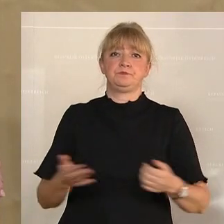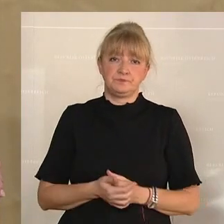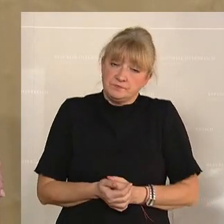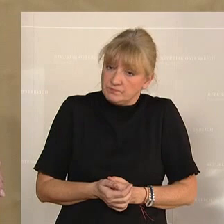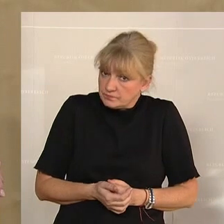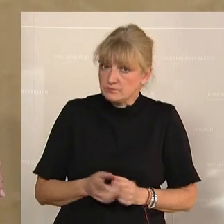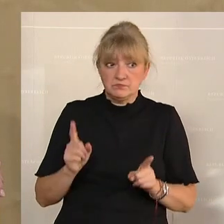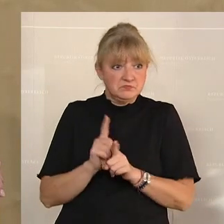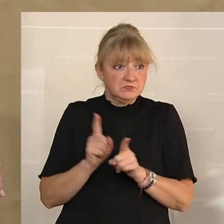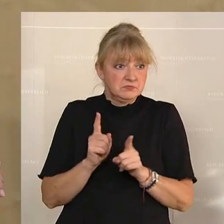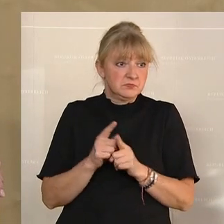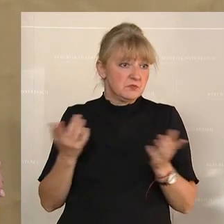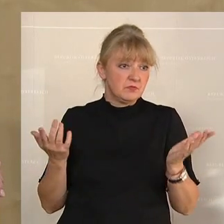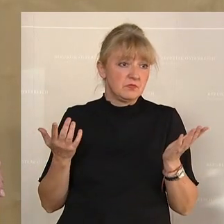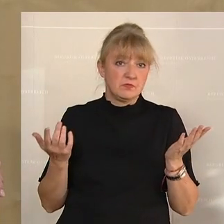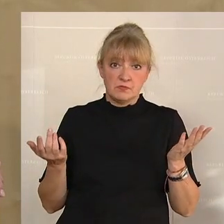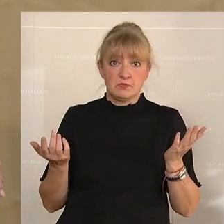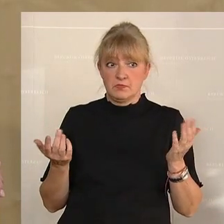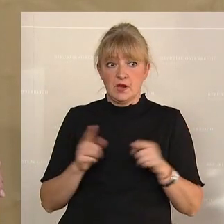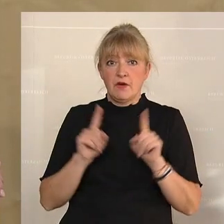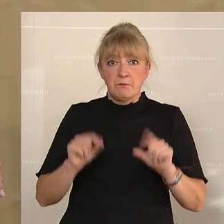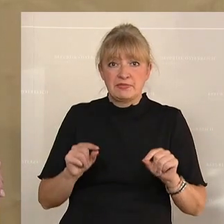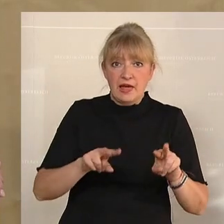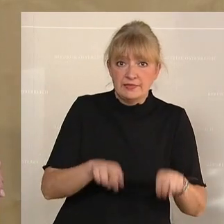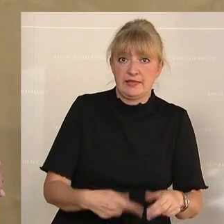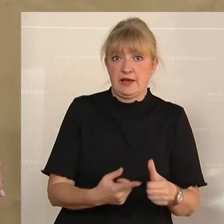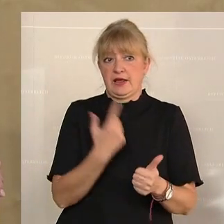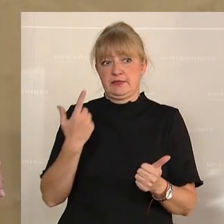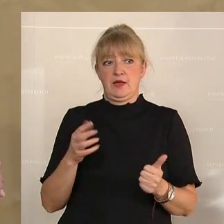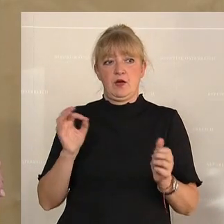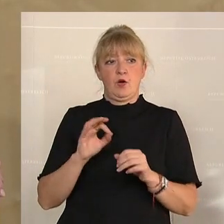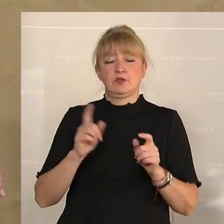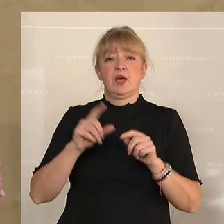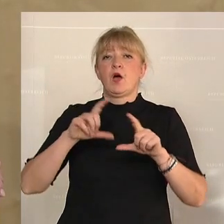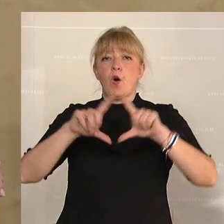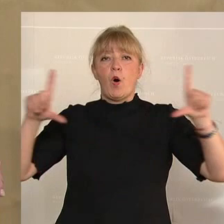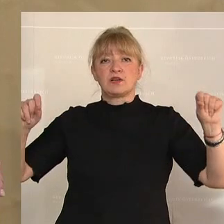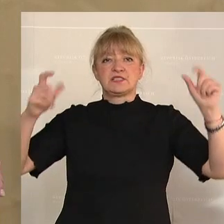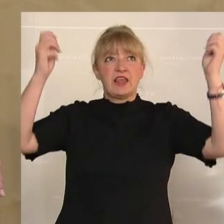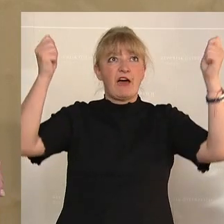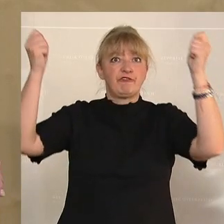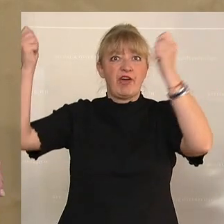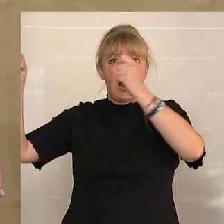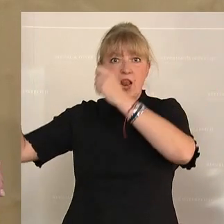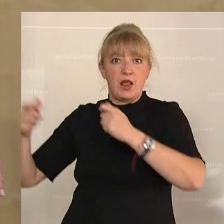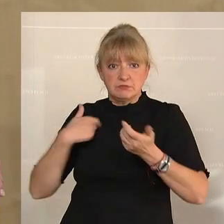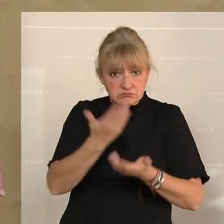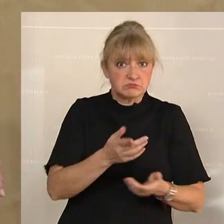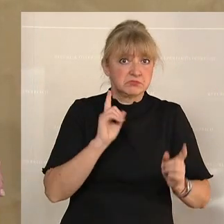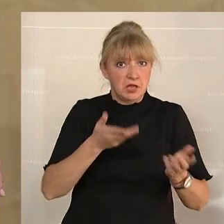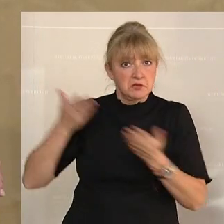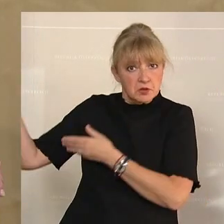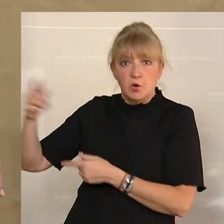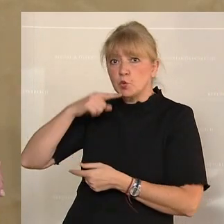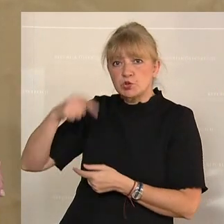Wir könnten sogar noch Minderheitenrechte, wie man Ortstaffeln aufstellt, das könnte man ja alles liefern nach Russland, in die